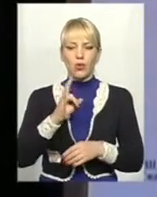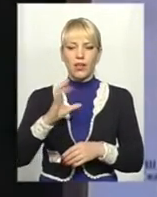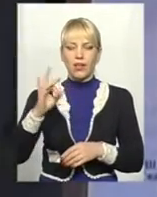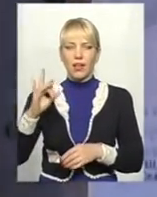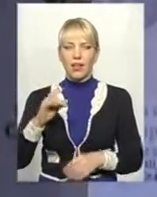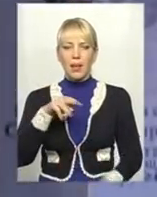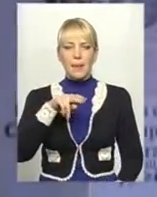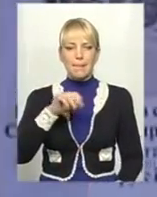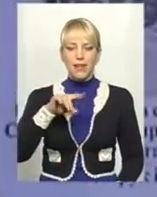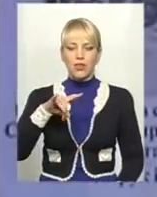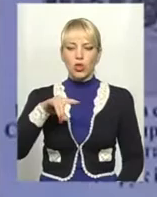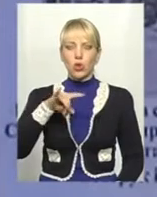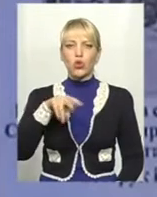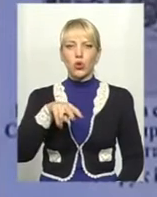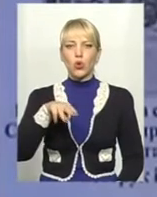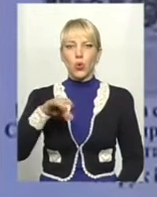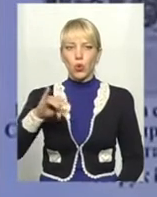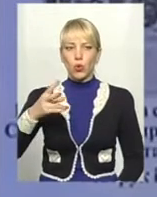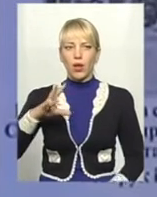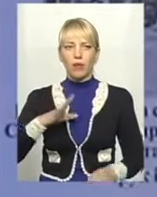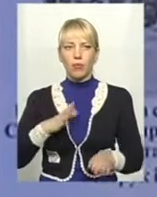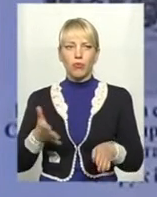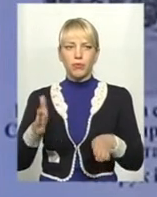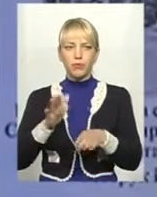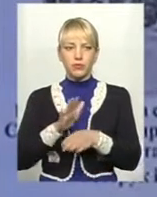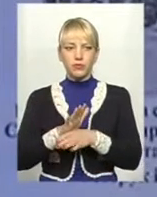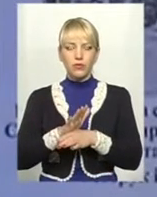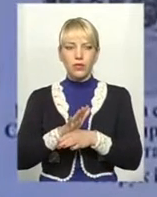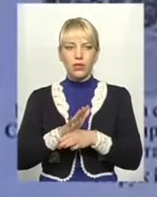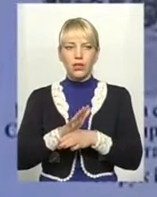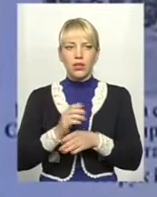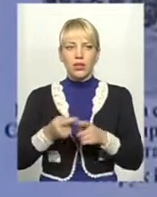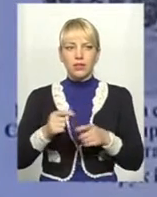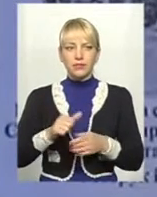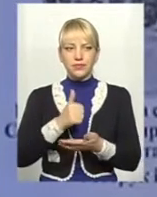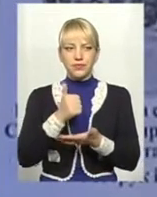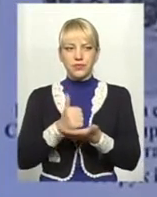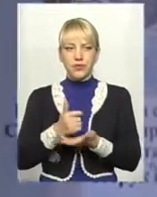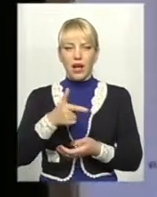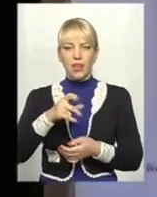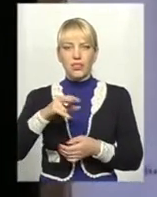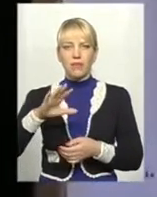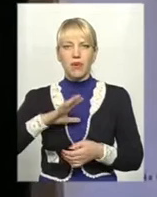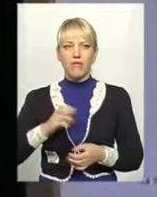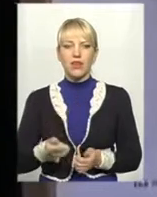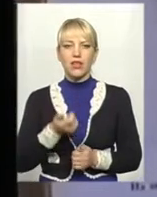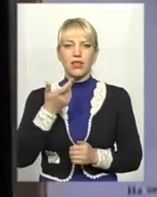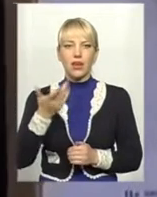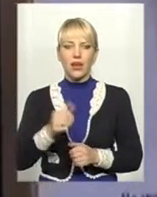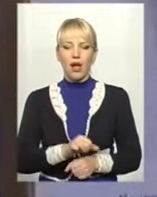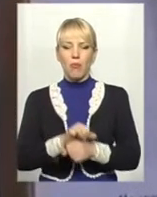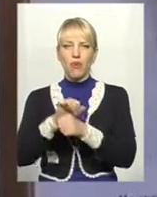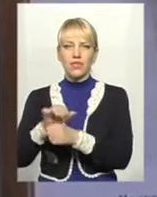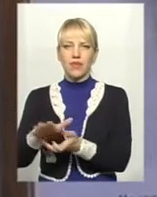призначений останнім командувачем повстанських сил Правобережної України. Яківгальчевський мав кілька повстанських псевдонімів.